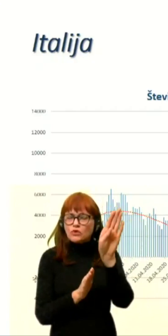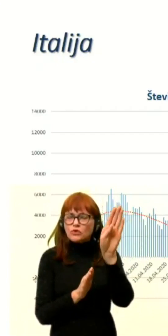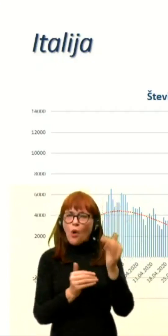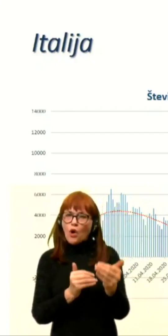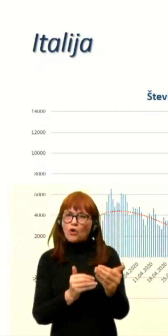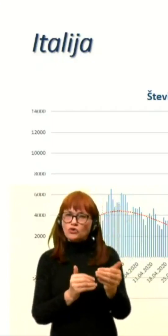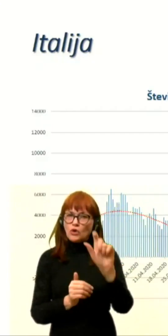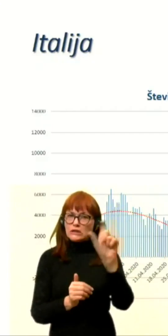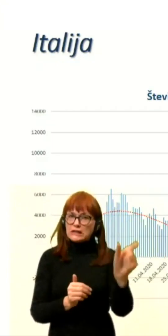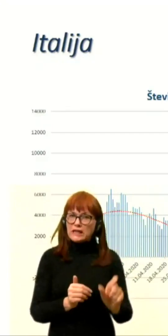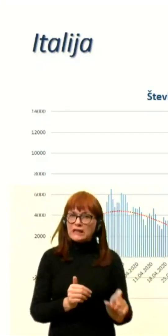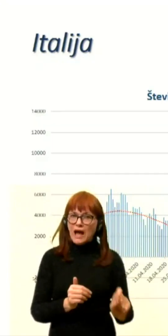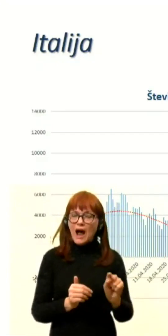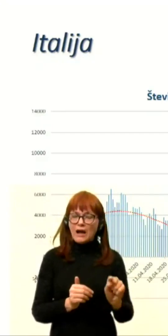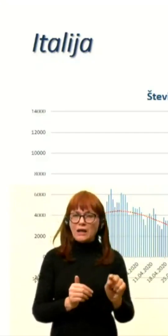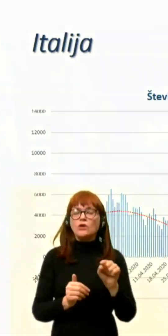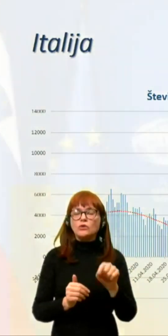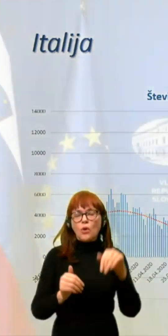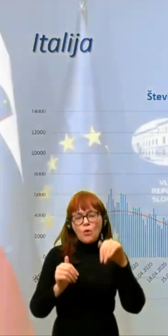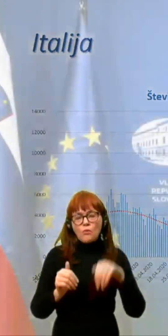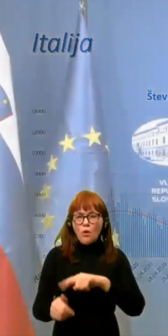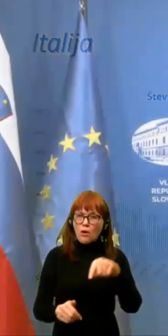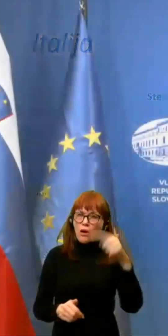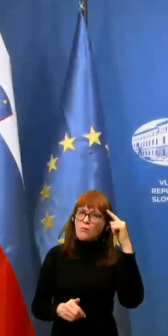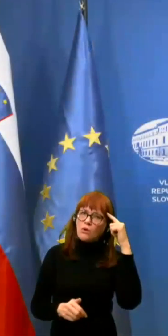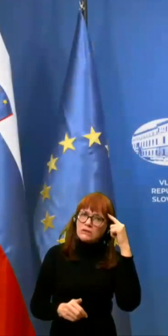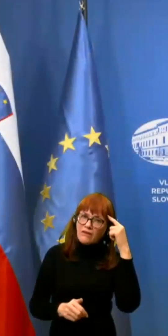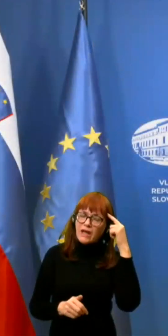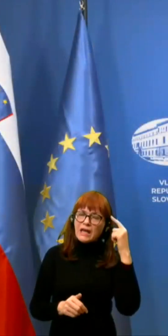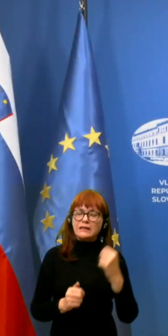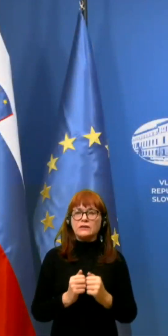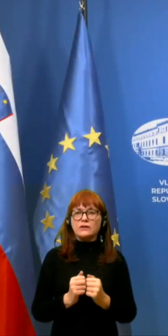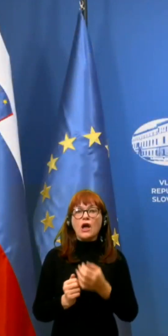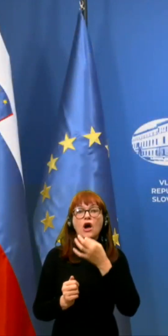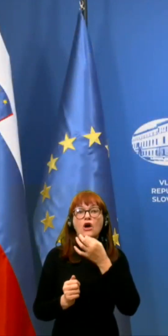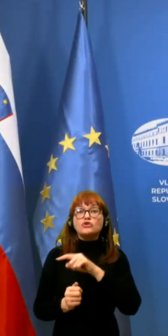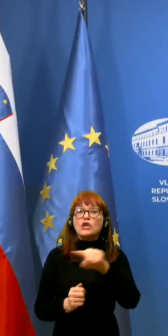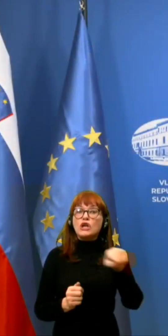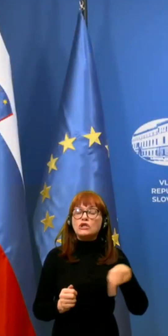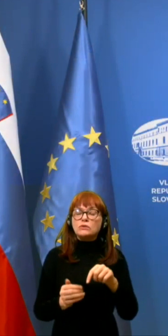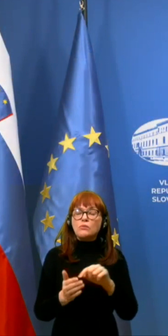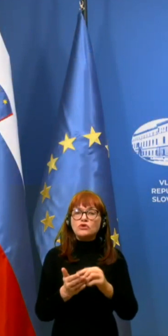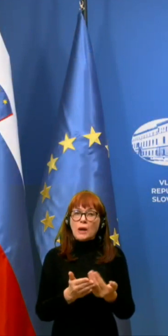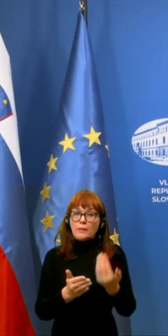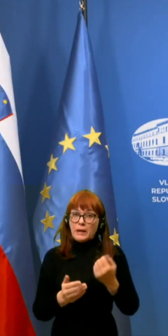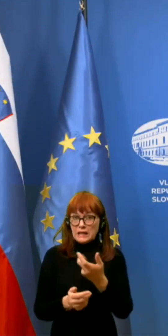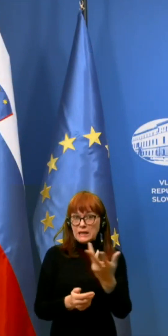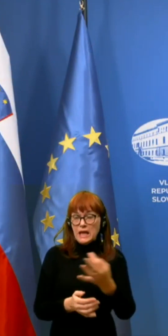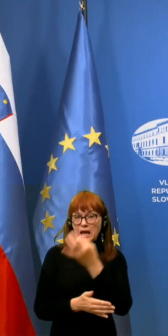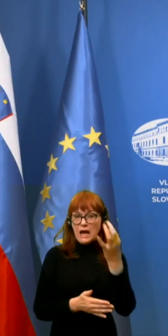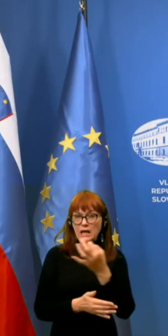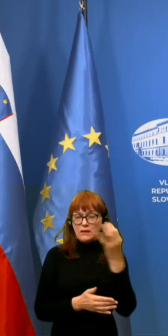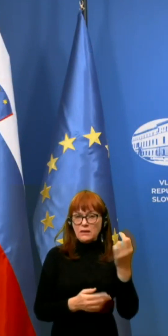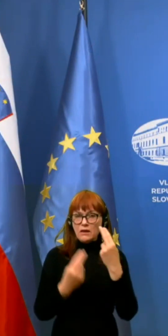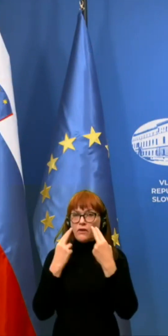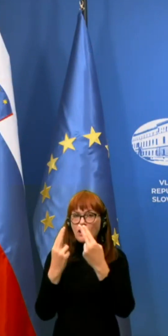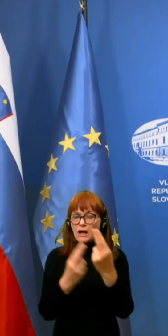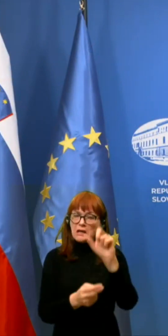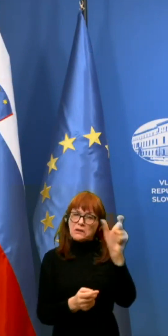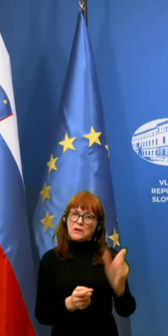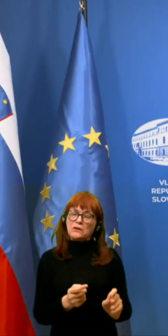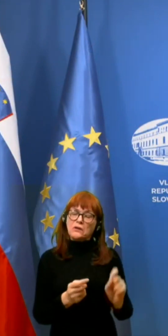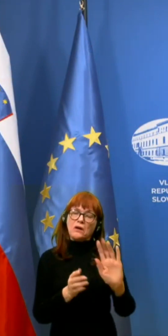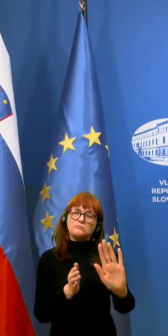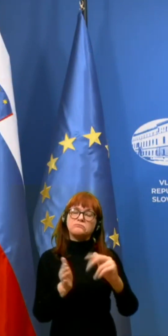Italiji in tega se moramo zavedati. Če smo še pred nekaj dnevi gledali Italijo tam pri